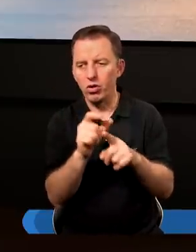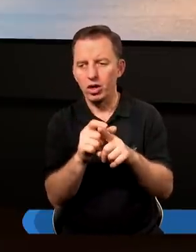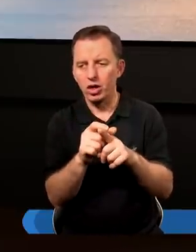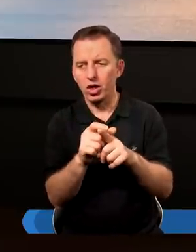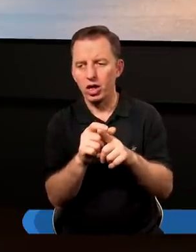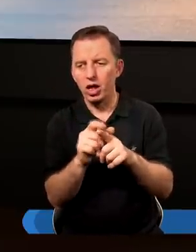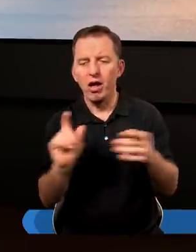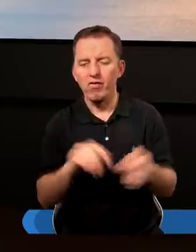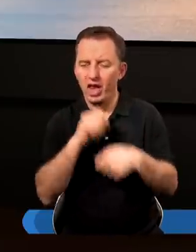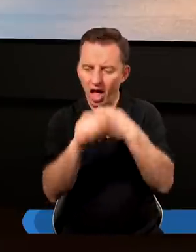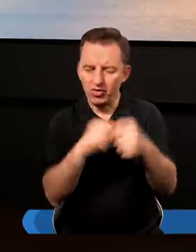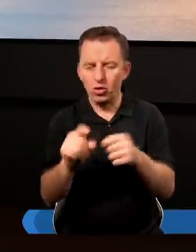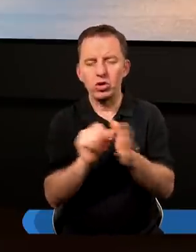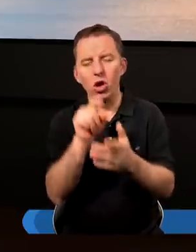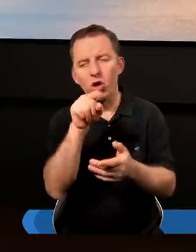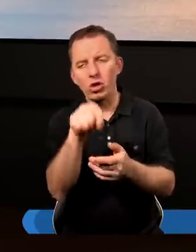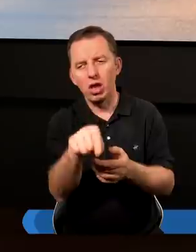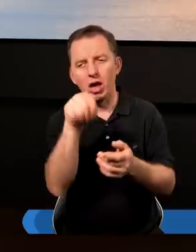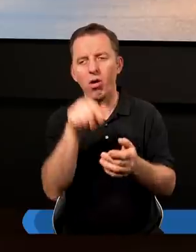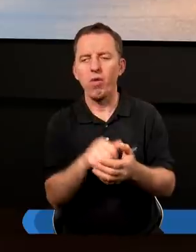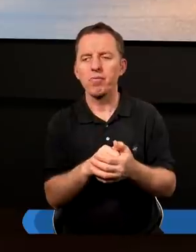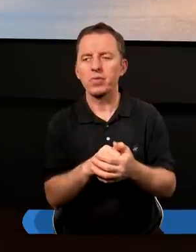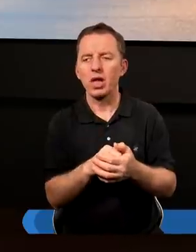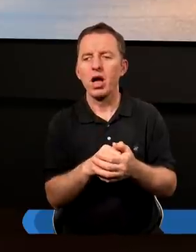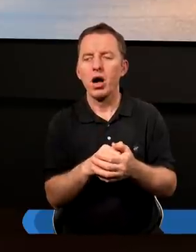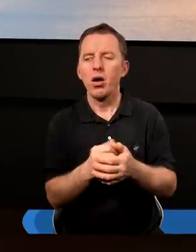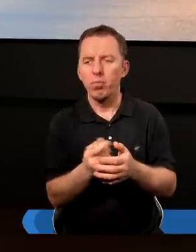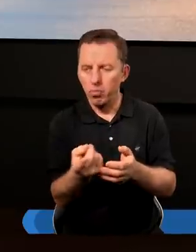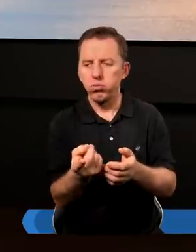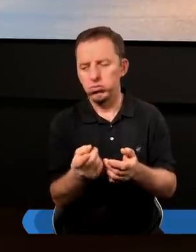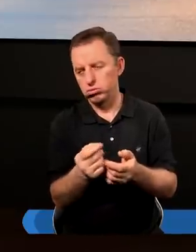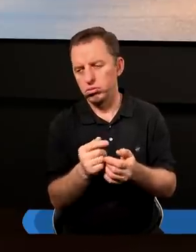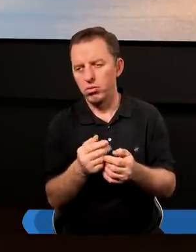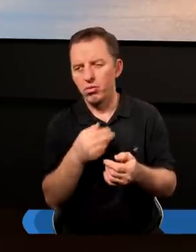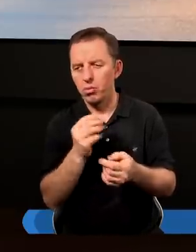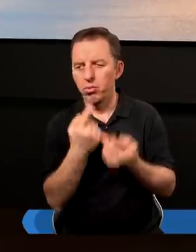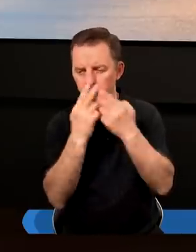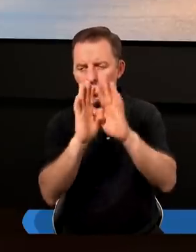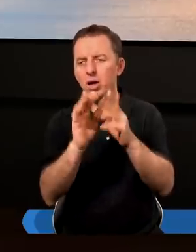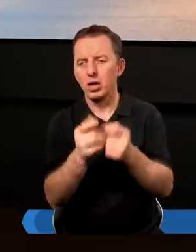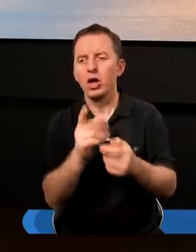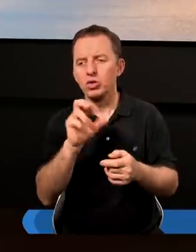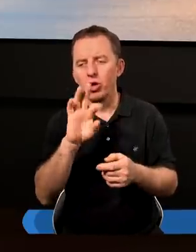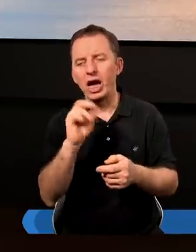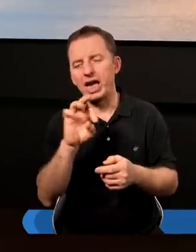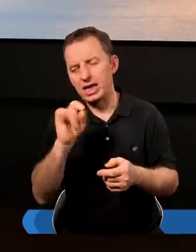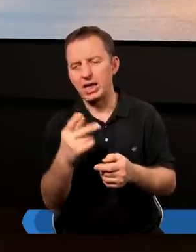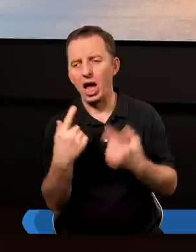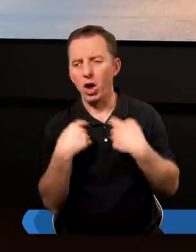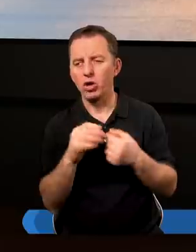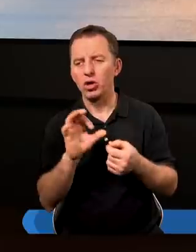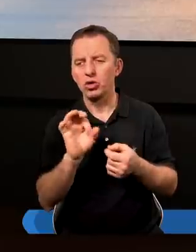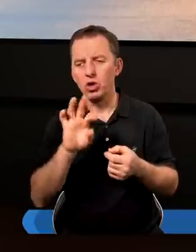słów. W nawiązaniu do tego przywołam cytat z wypowiedzi Johna Harrisa, który